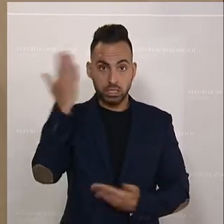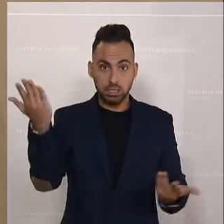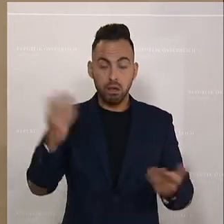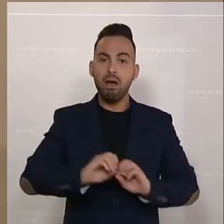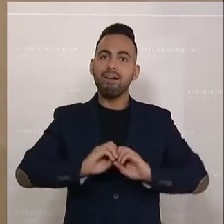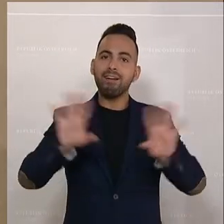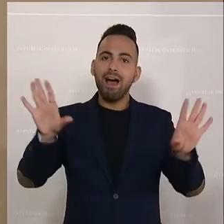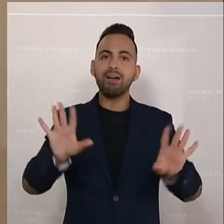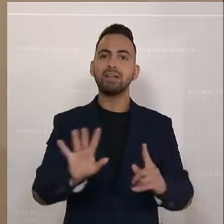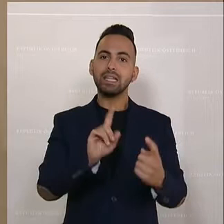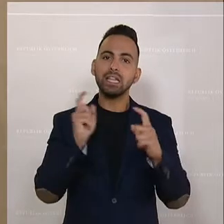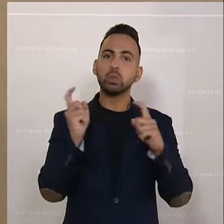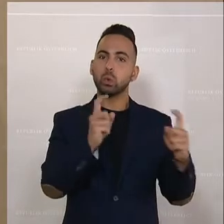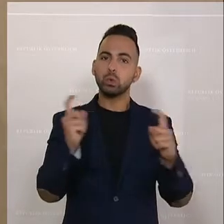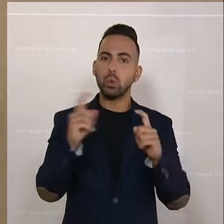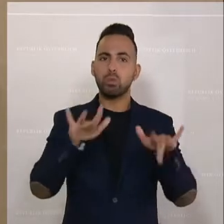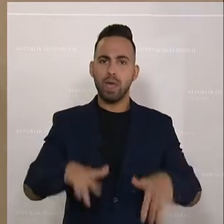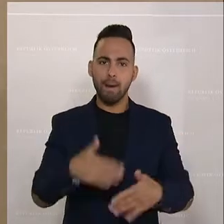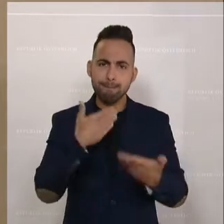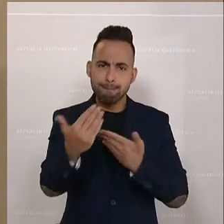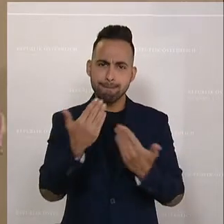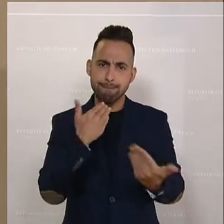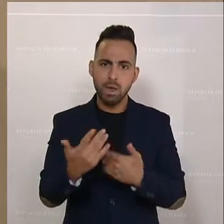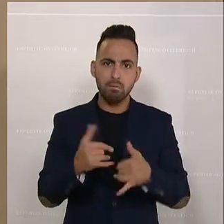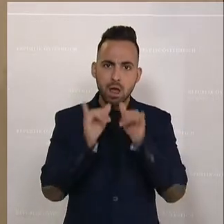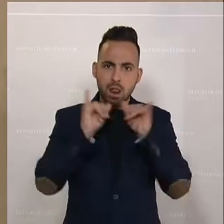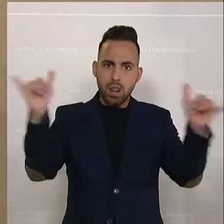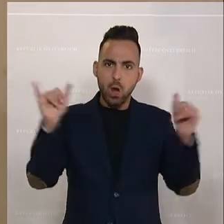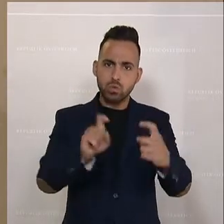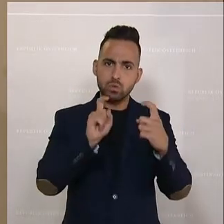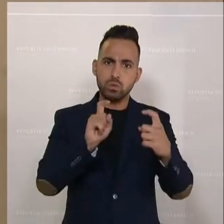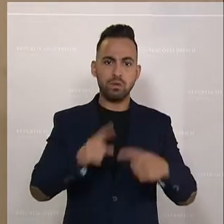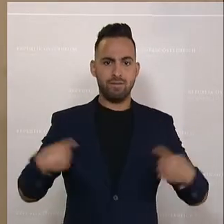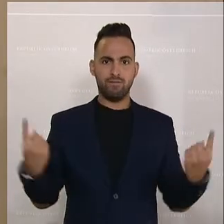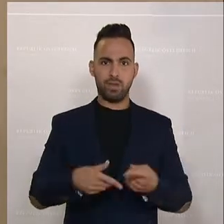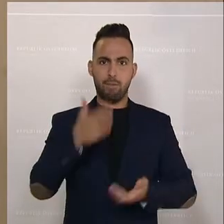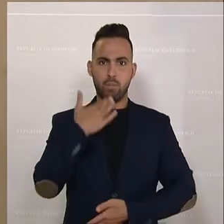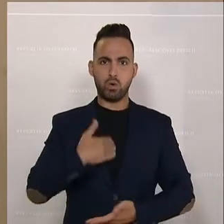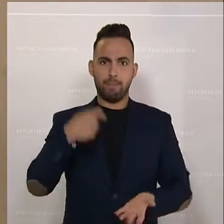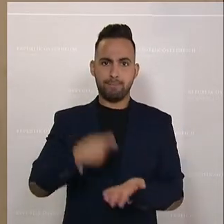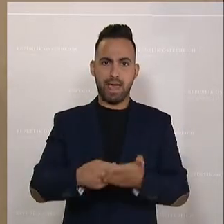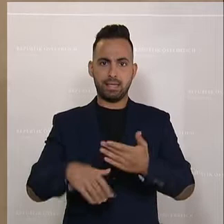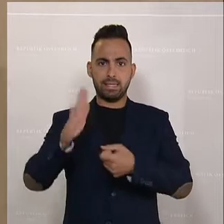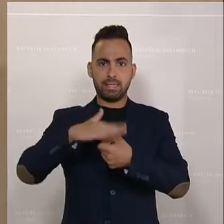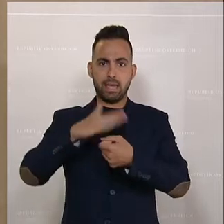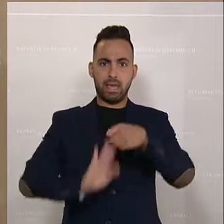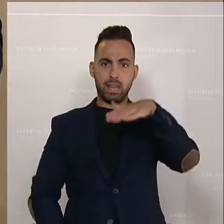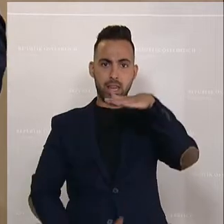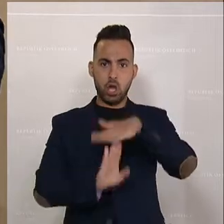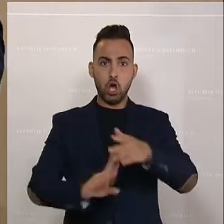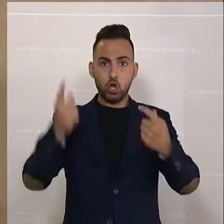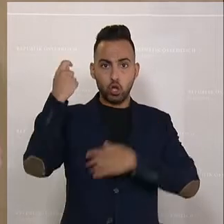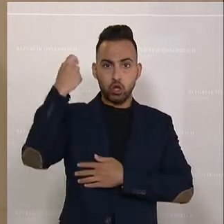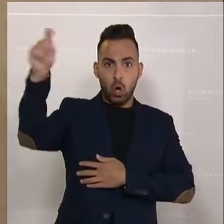Diskussionen intensiver, stärker geführt werden, immer lauter werden, wo man sagt, wir wollen einen Preisdeckel. Schauen wir doch bitte, dass wir die Teuerung aufhalten.